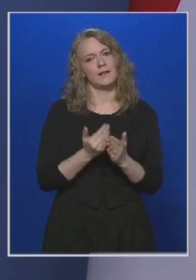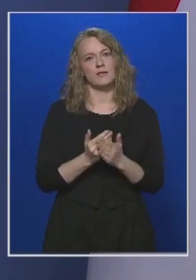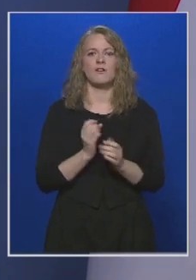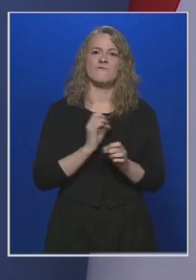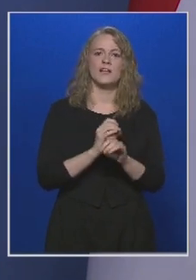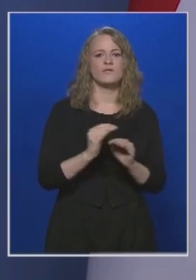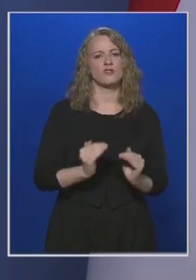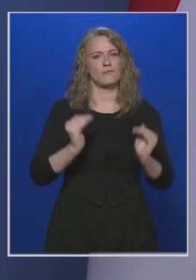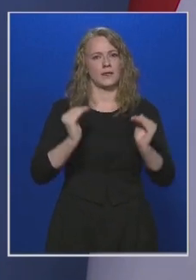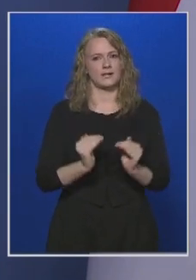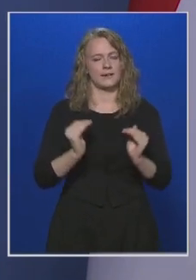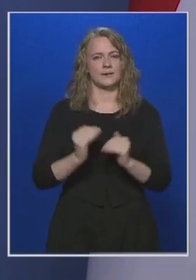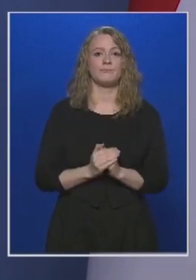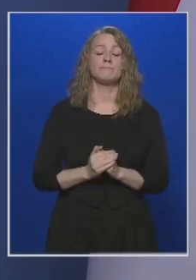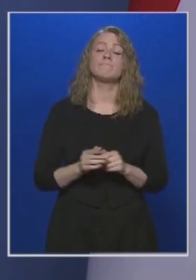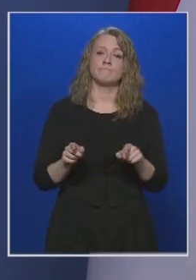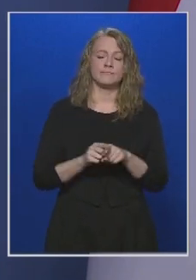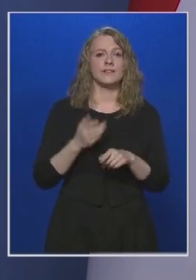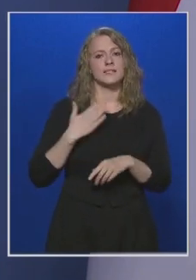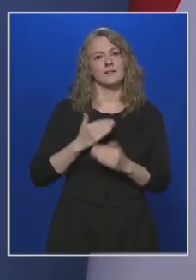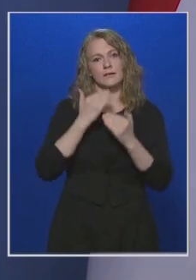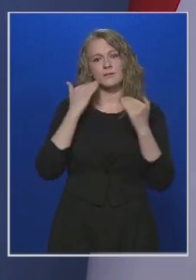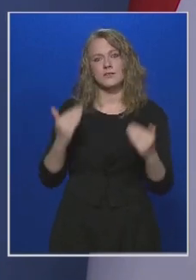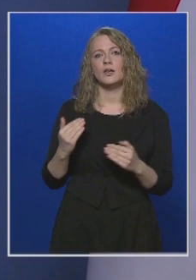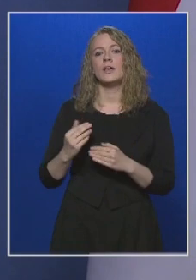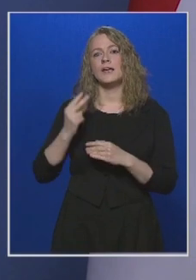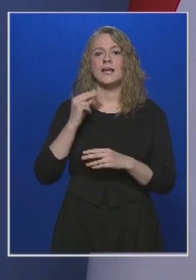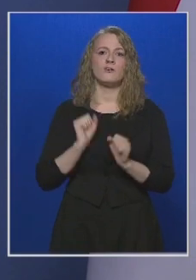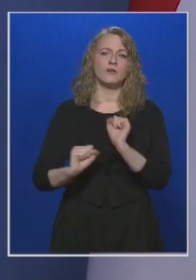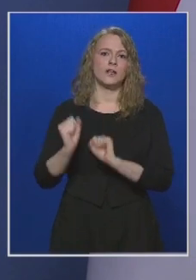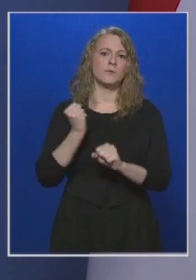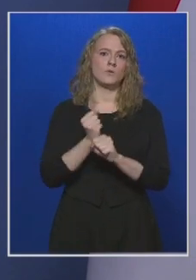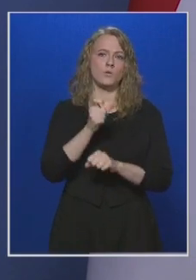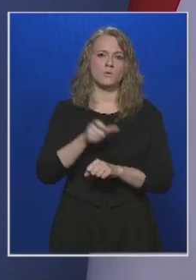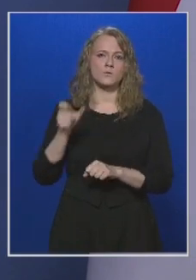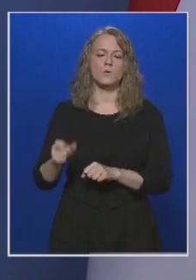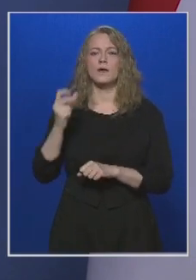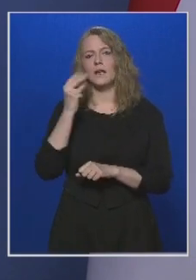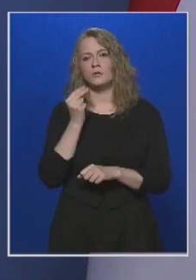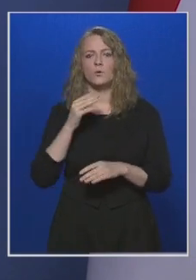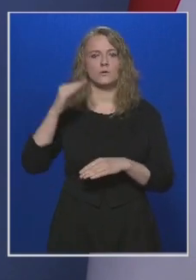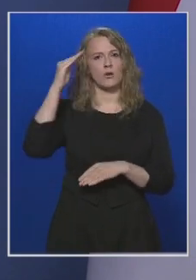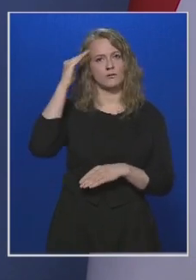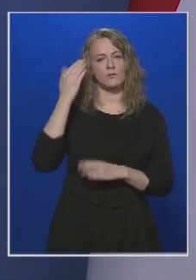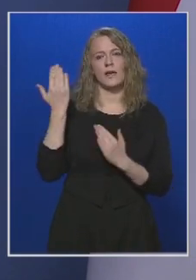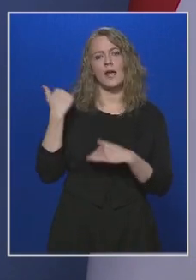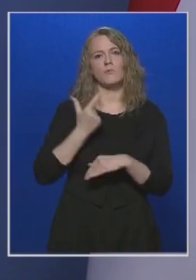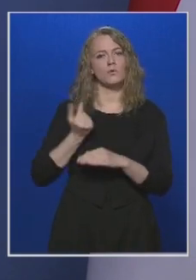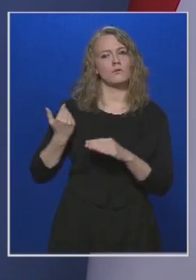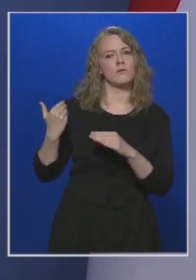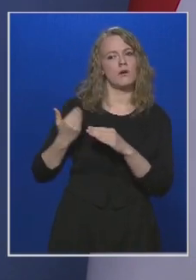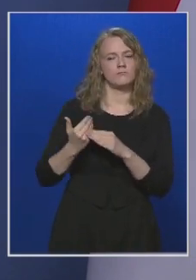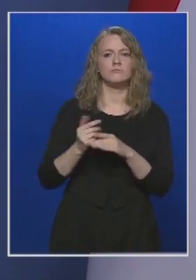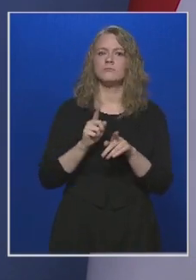fertőzés mértékét. Szintén szeretnék köszönetet mondani a rendvédelmi dolgozóknak, a rendőröknek és a katonáknak, akik az elmúlt napokban